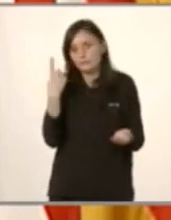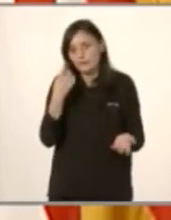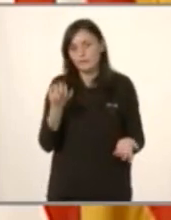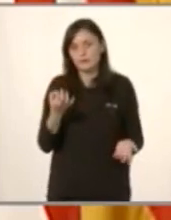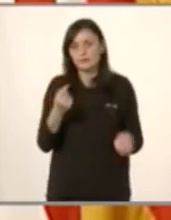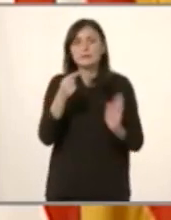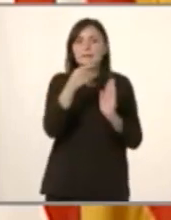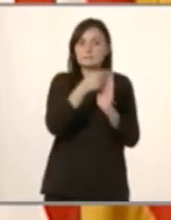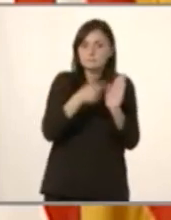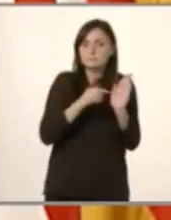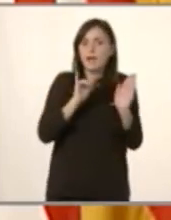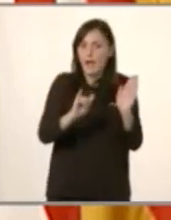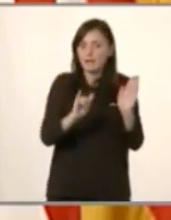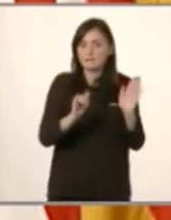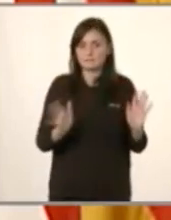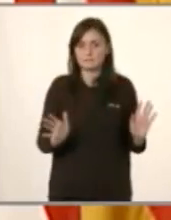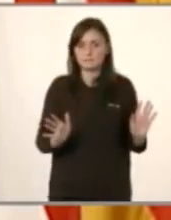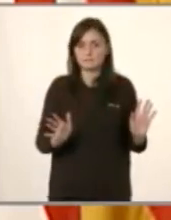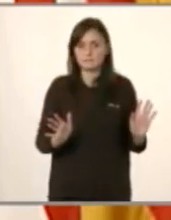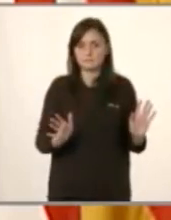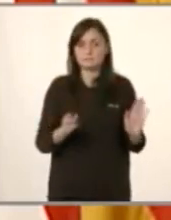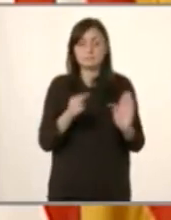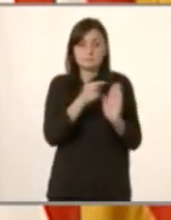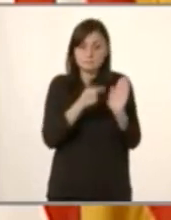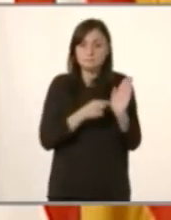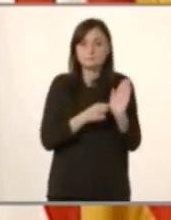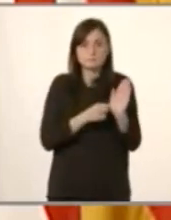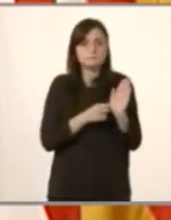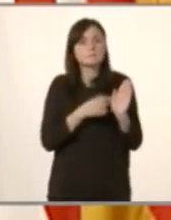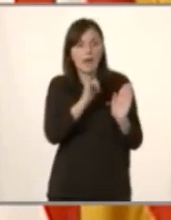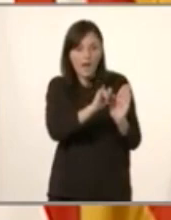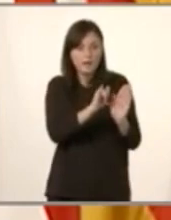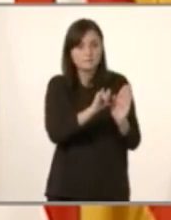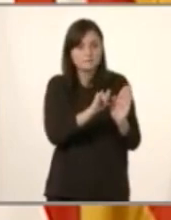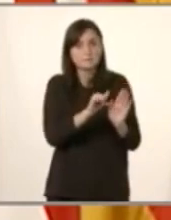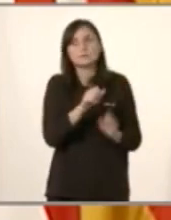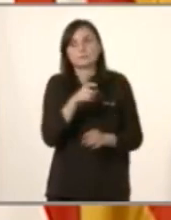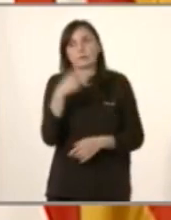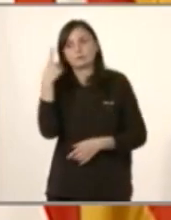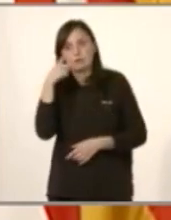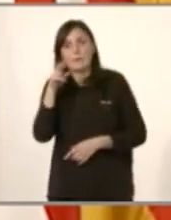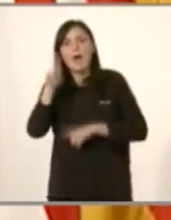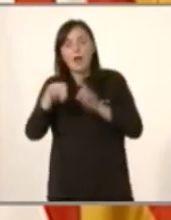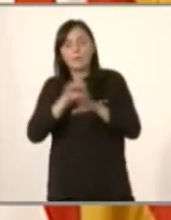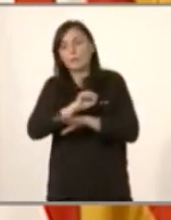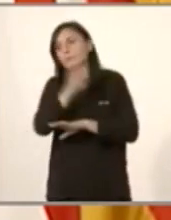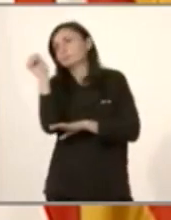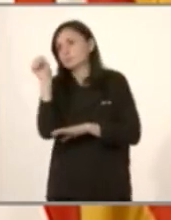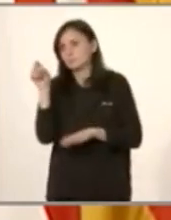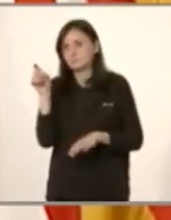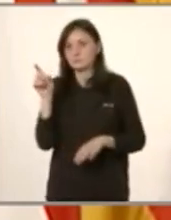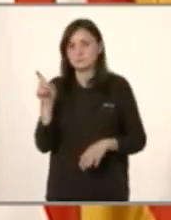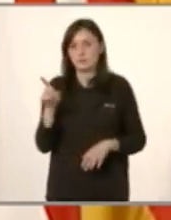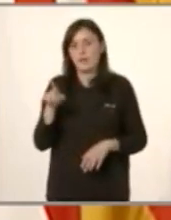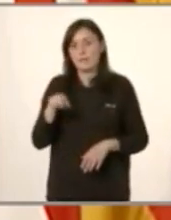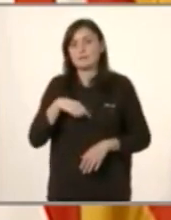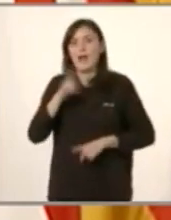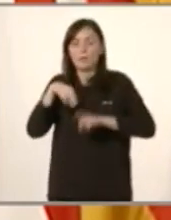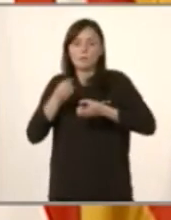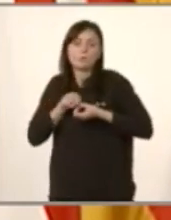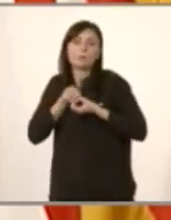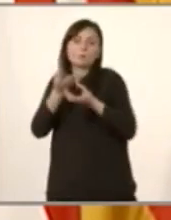I les restriccions estan ahí. I encara estan les restriccions, sabem vostès perfectament, que algú se la salta a la torera i algú inclús ho fa públic.